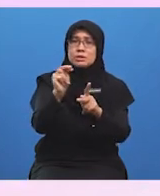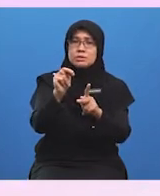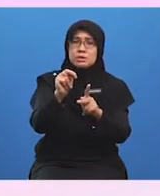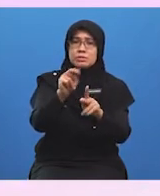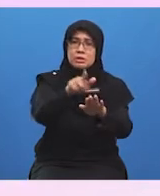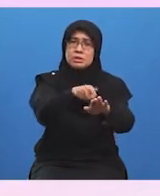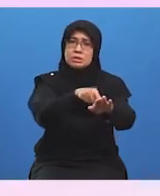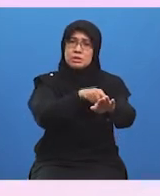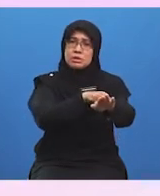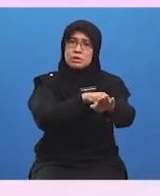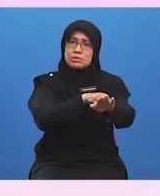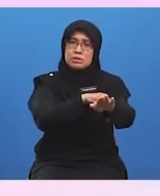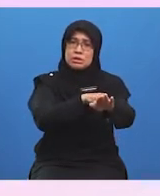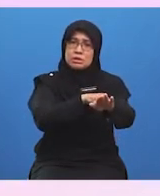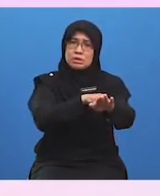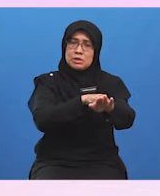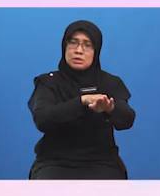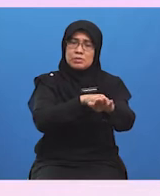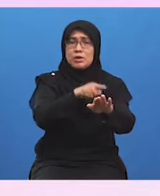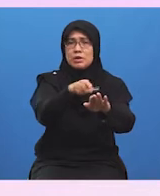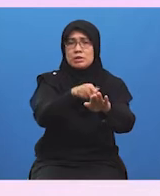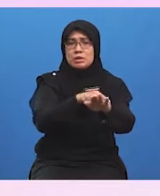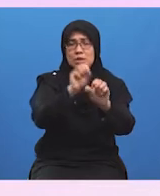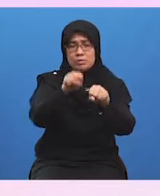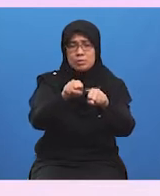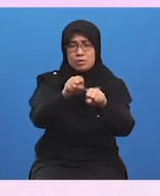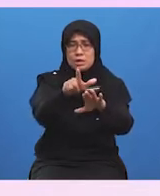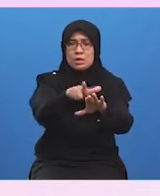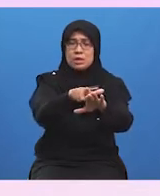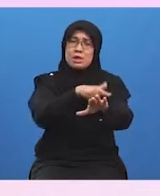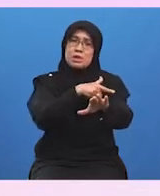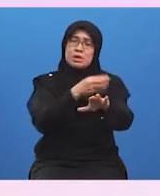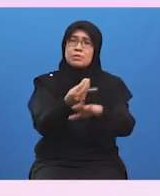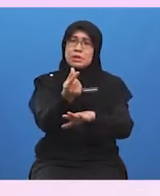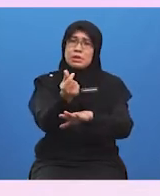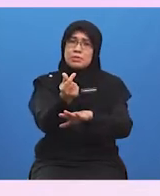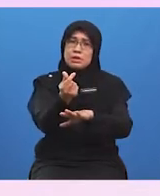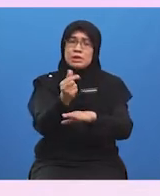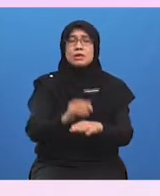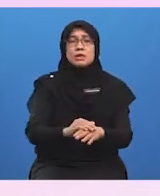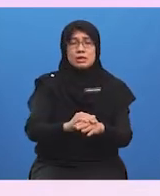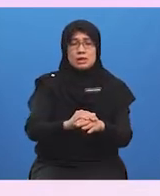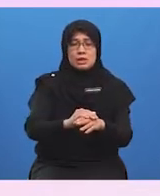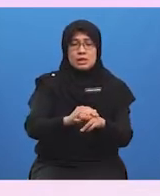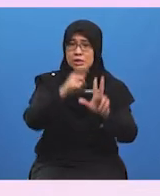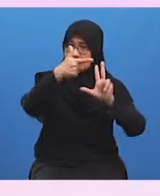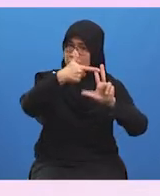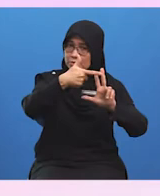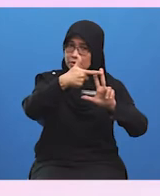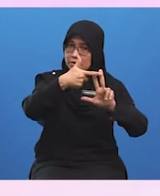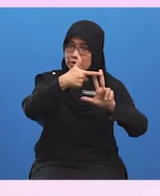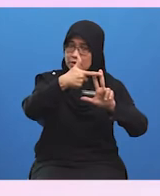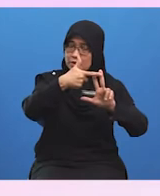pada kadar faedah yang lebih rendah. Agensi kerajaan yang ketiga ialah Perbadanan Kemajuan